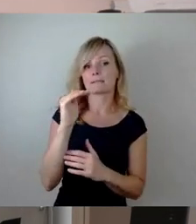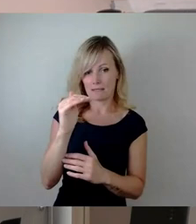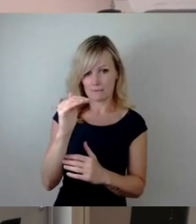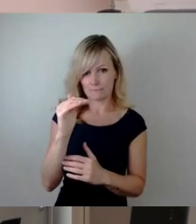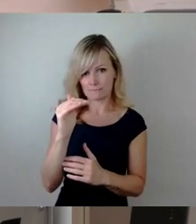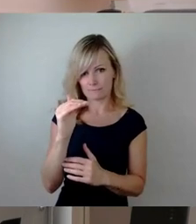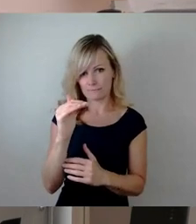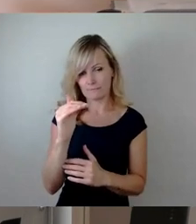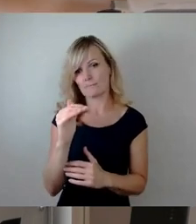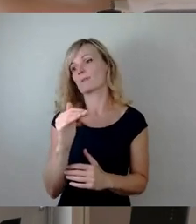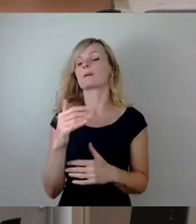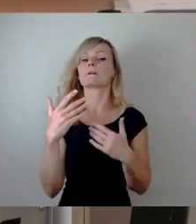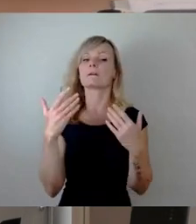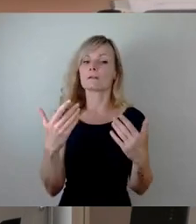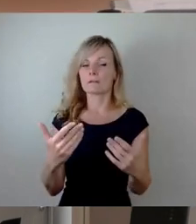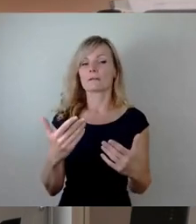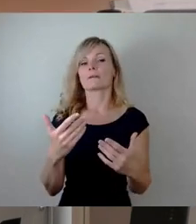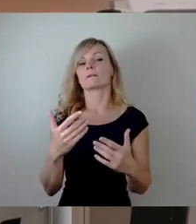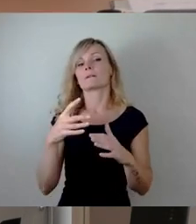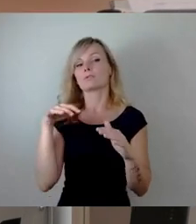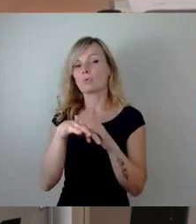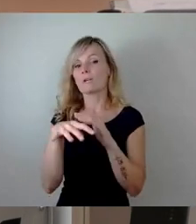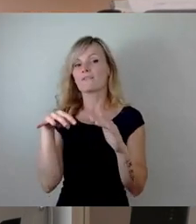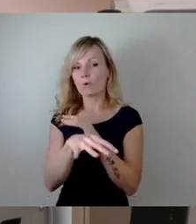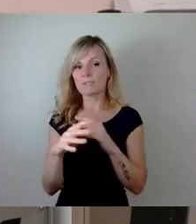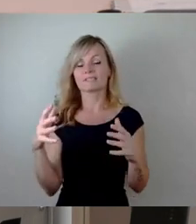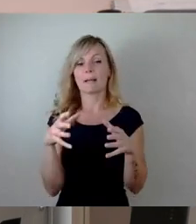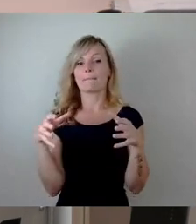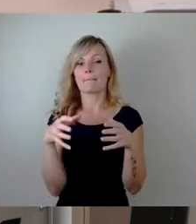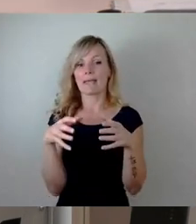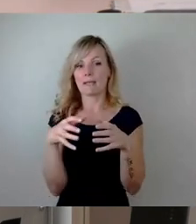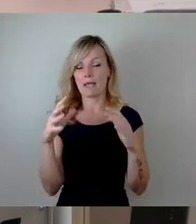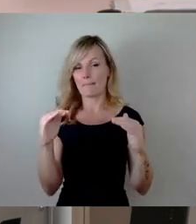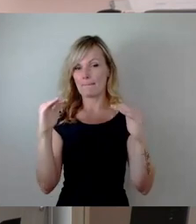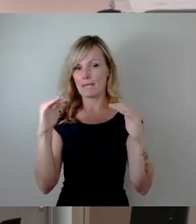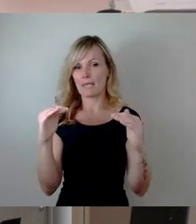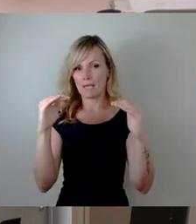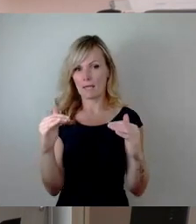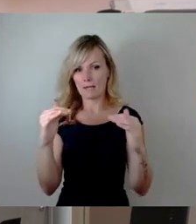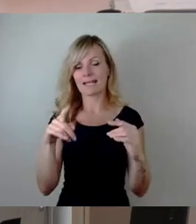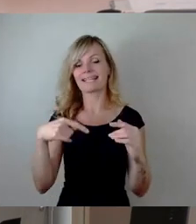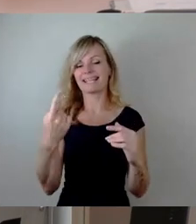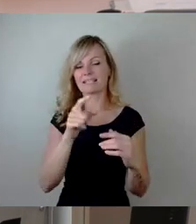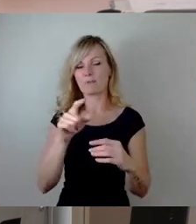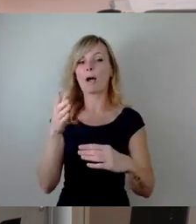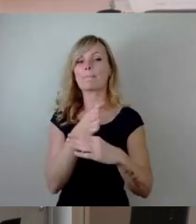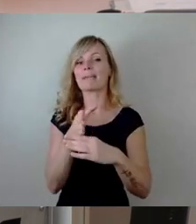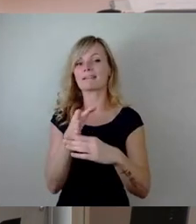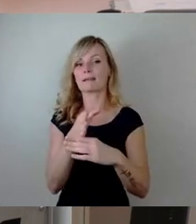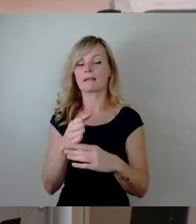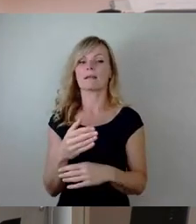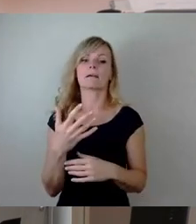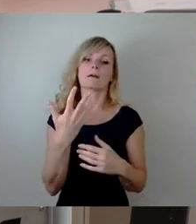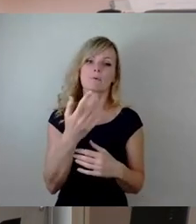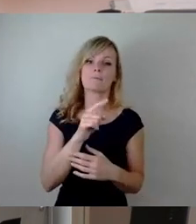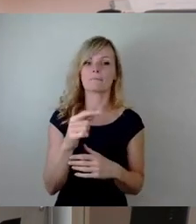Und wie gesagt, von Durchflussmengen und von Pegeln wird Richtung Mitte nächster Woche zwischen 5 und 8 Metern